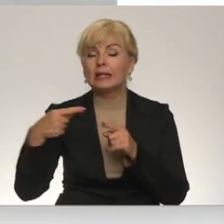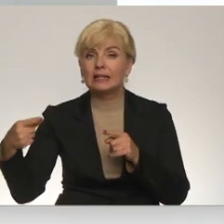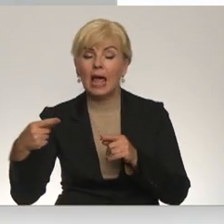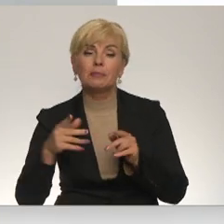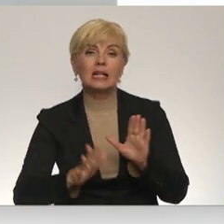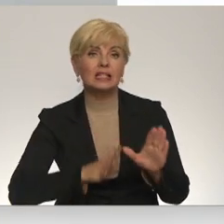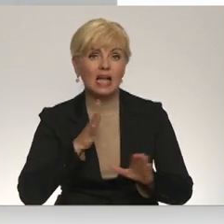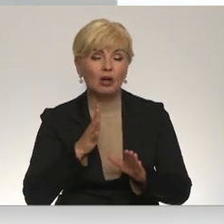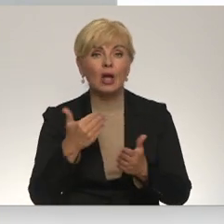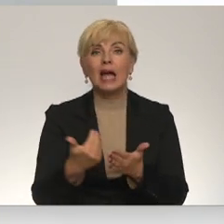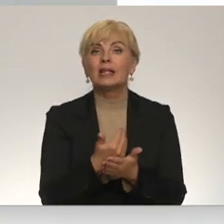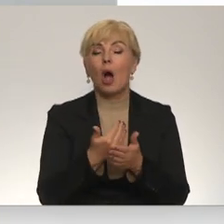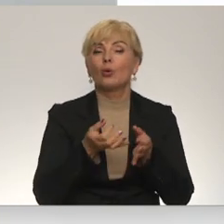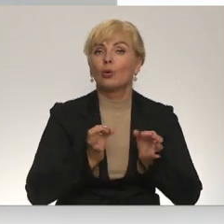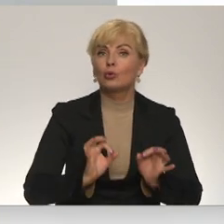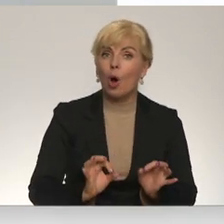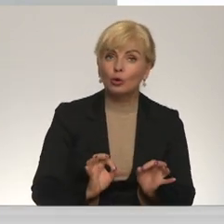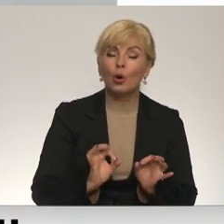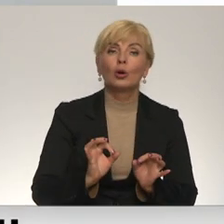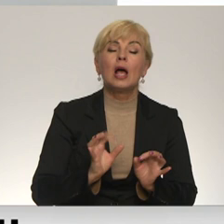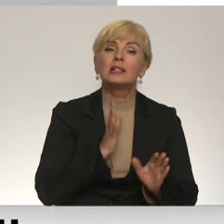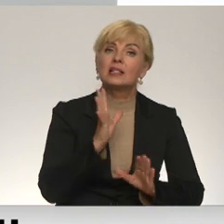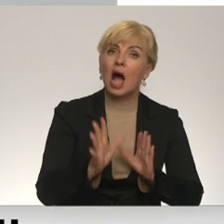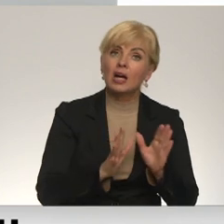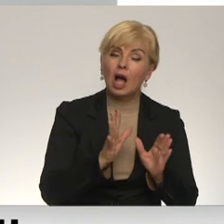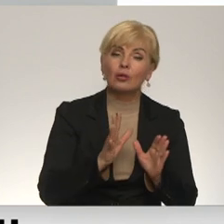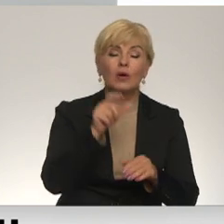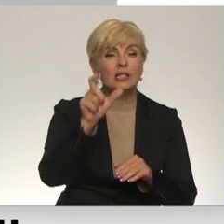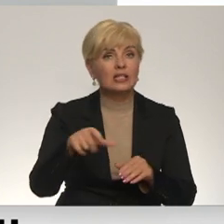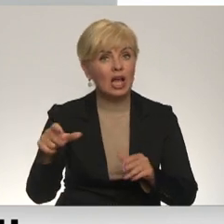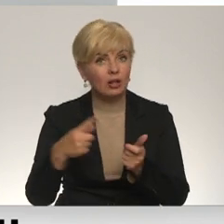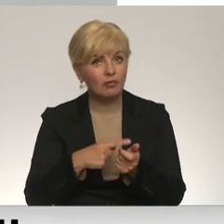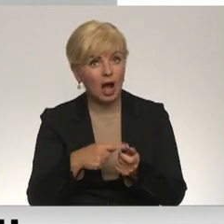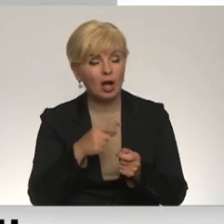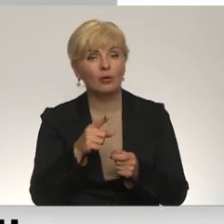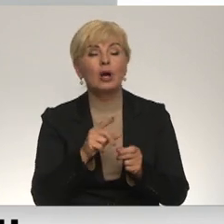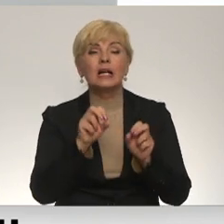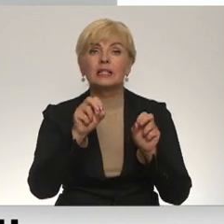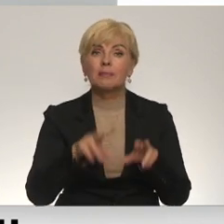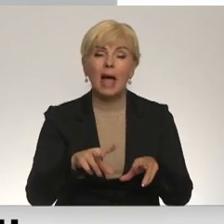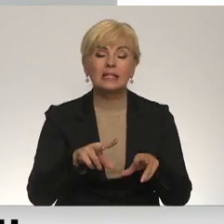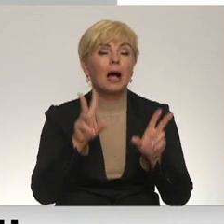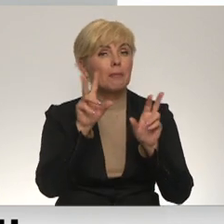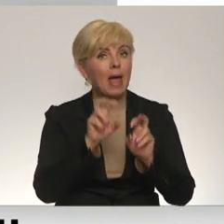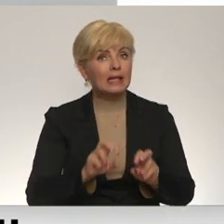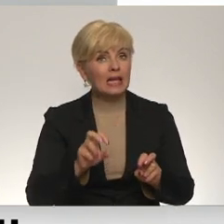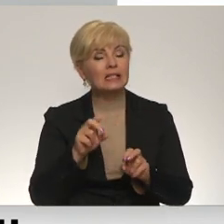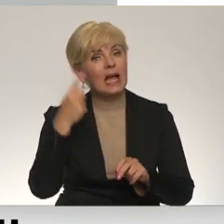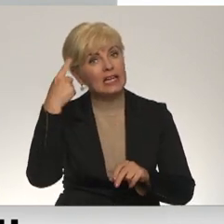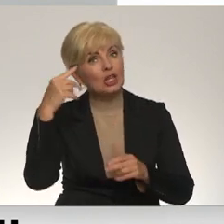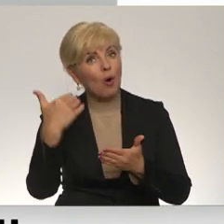doktoru, nodrošinot nepieciešamos cilvēku resursus ar atbalstošas kapacitātes pētniecības un inovācijas spējām